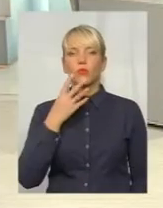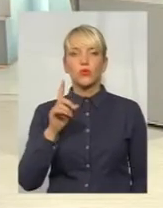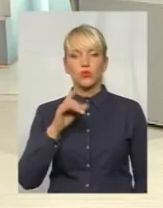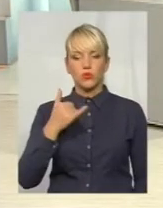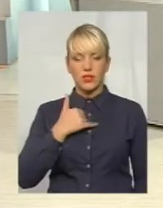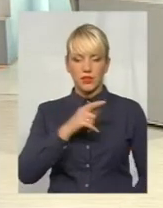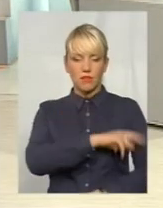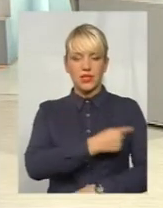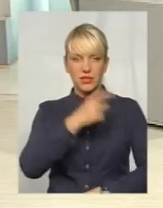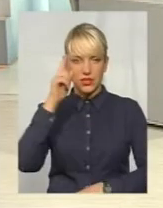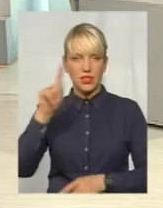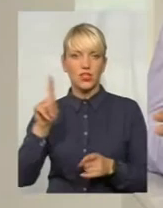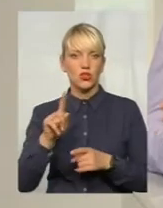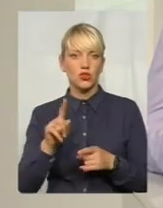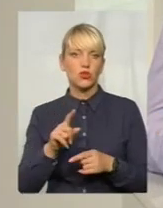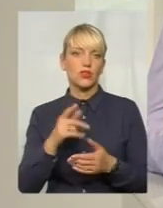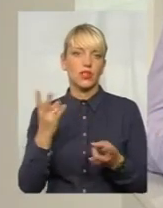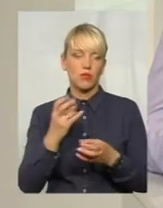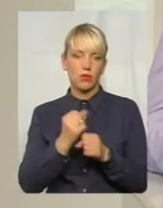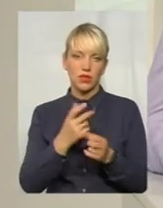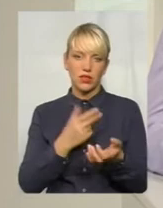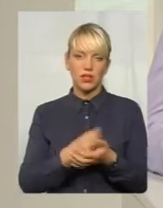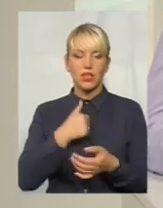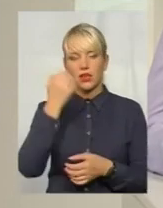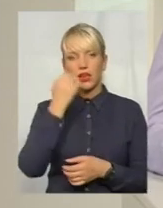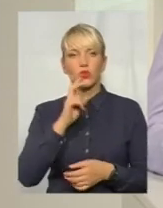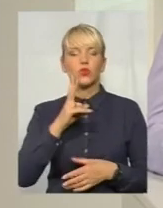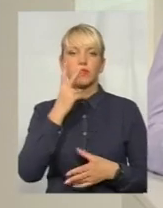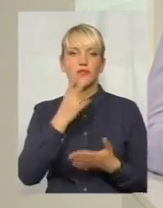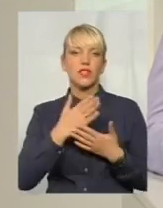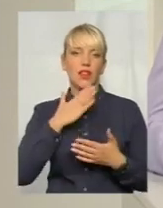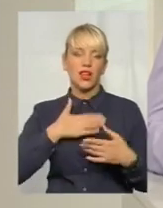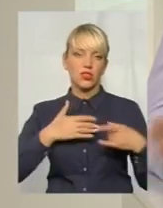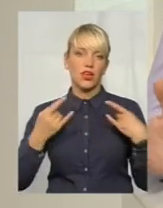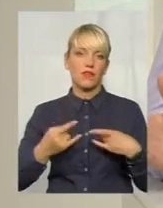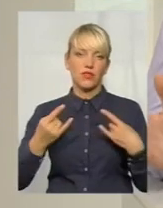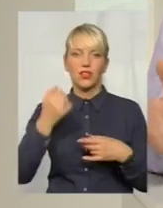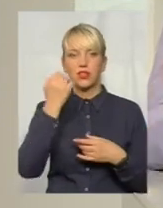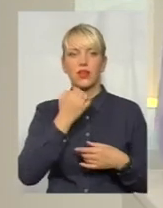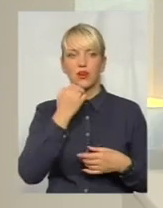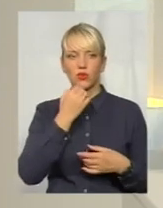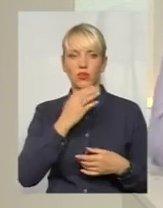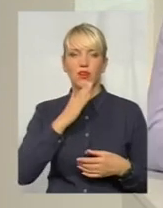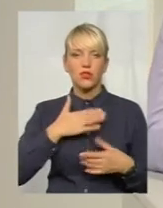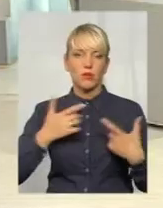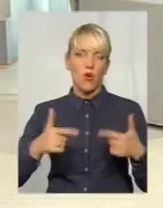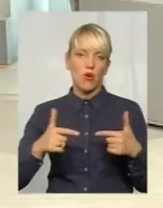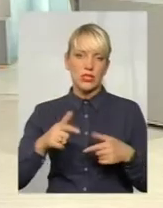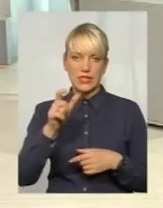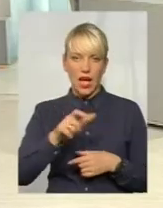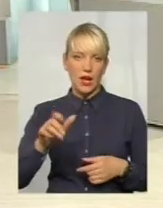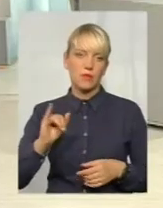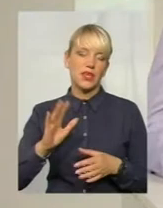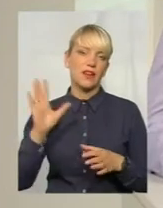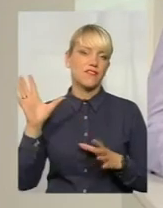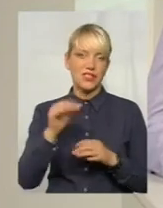зрозумів, потрібно робити. Ну, я буду дякувати усім, хто дивився наш ефір. Дякую нашим гостям у студії. Ну,